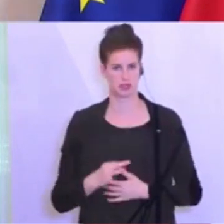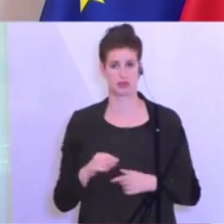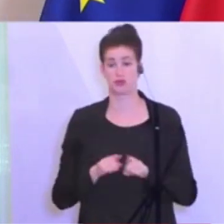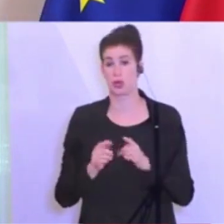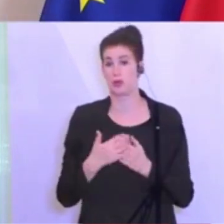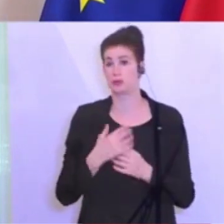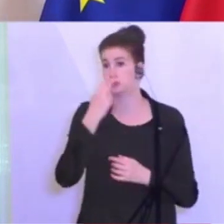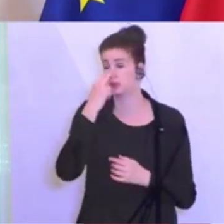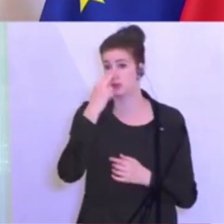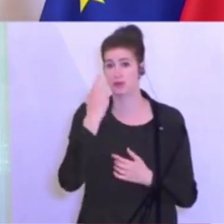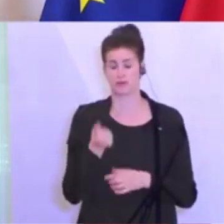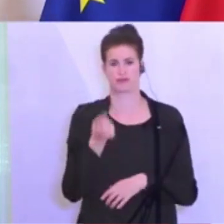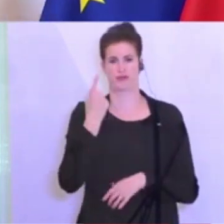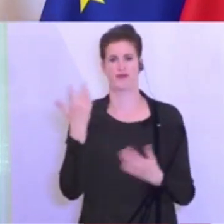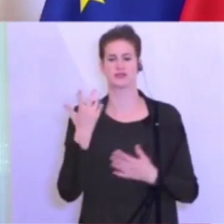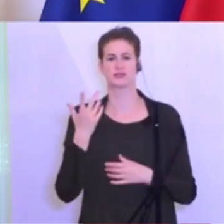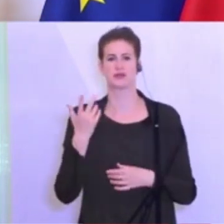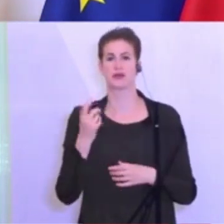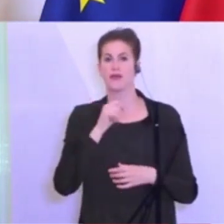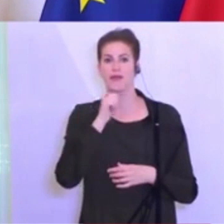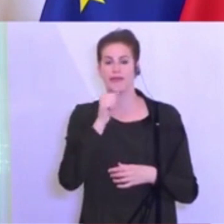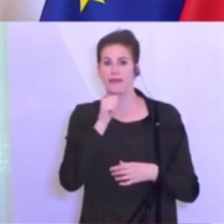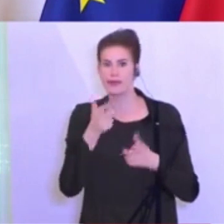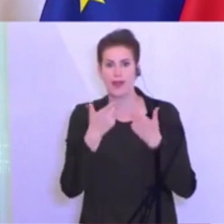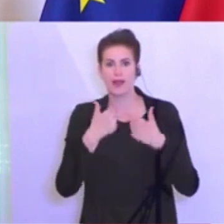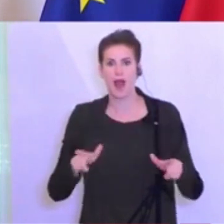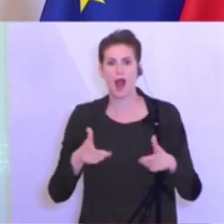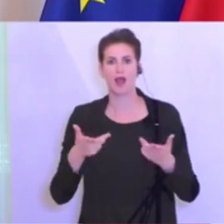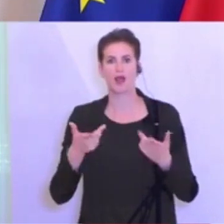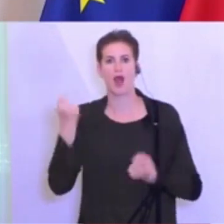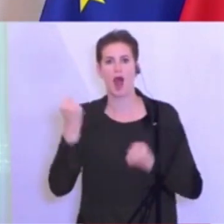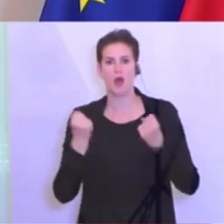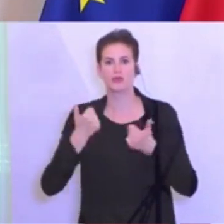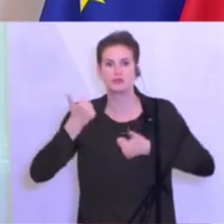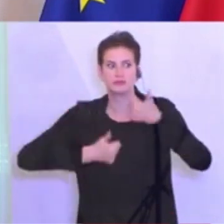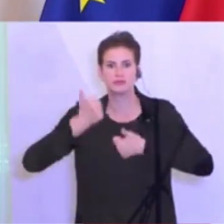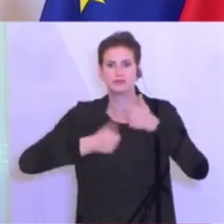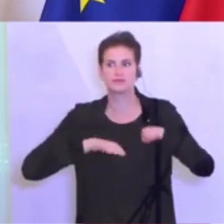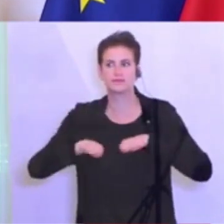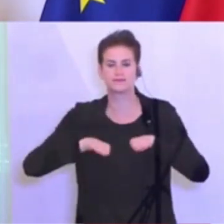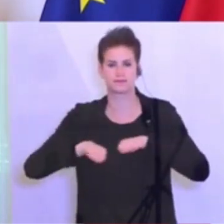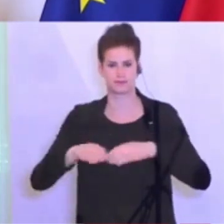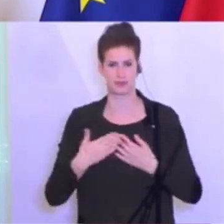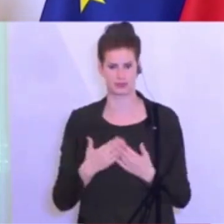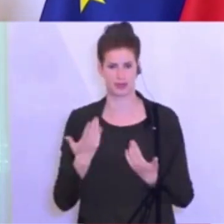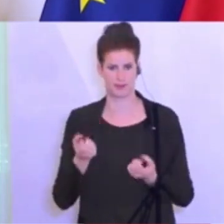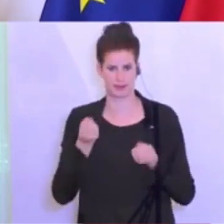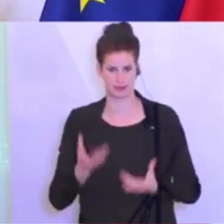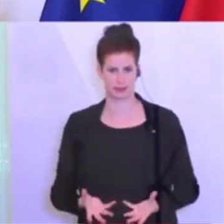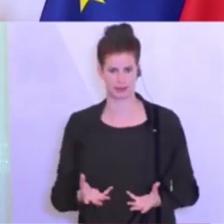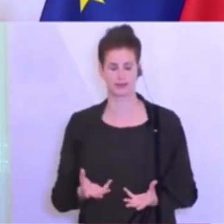illegale Autorennen viel mehr sichtbar und spürbar geworden sind. Auch dadurch, dass dramatische Unfälle sich ereignet haben und hier die